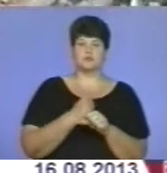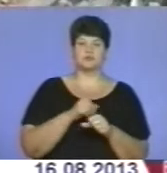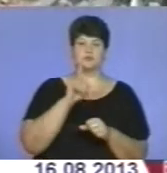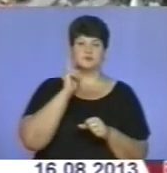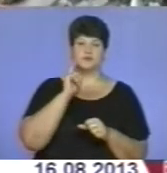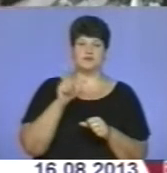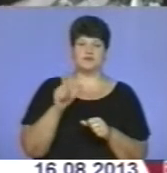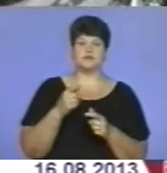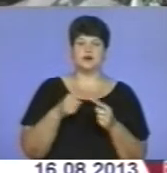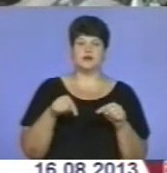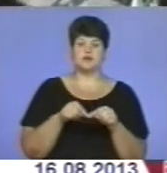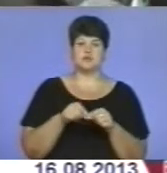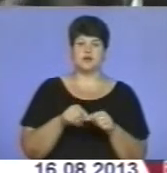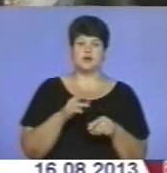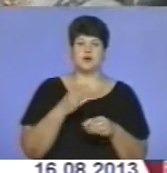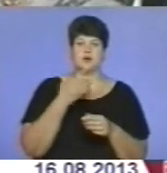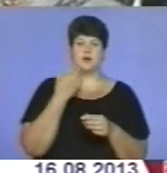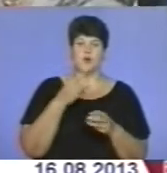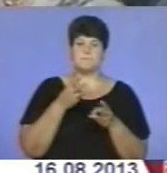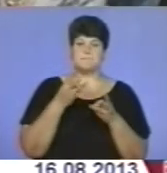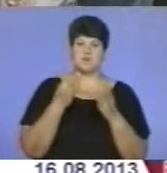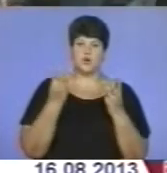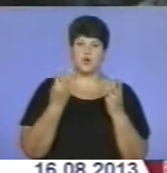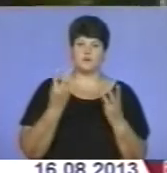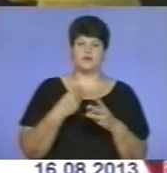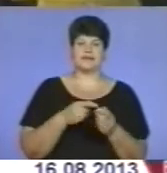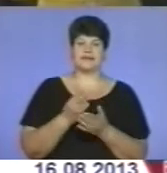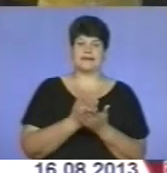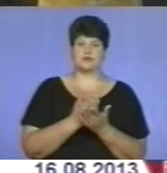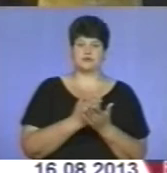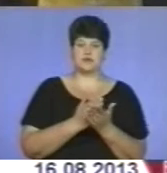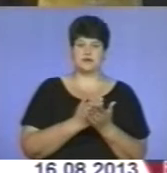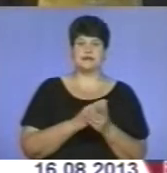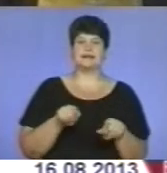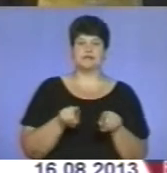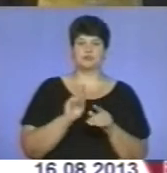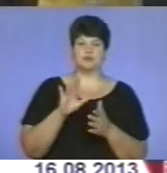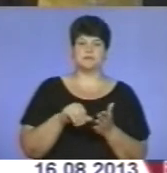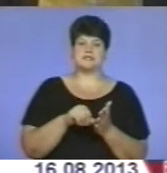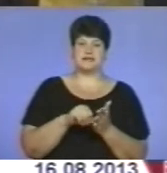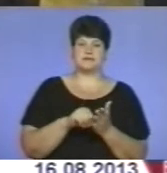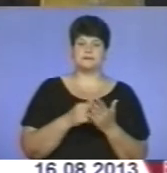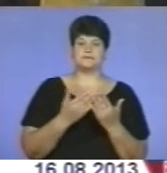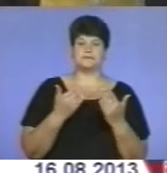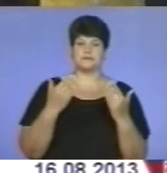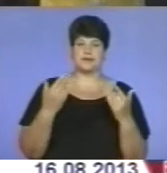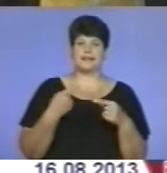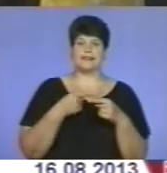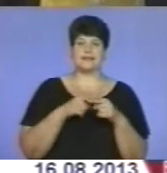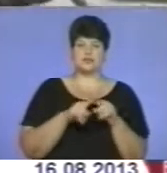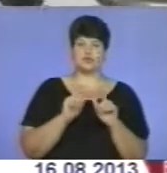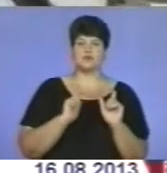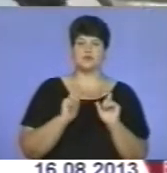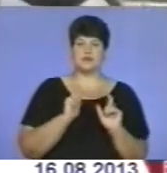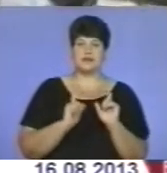опікової хірургії, яку найближчим часом впровадять у виробництво. Також буде представлена експозиція технічного університету.